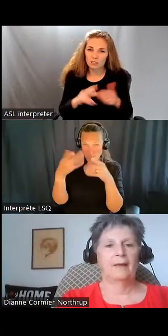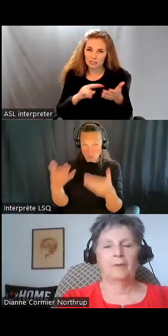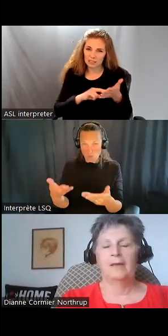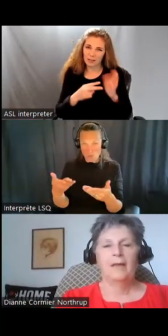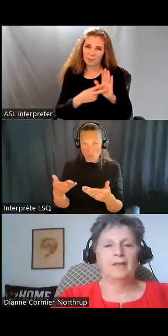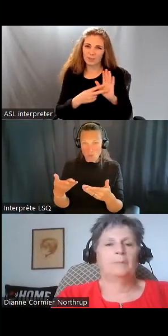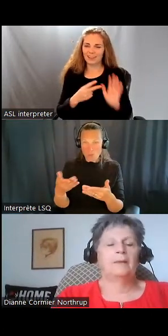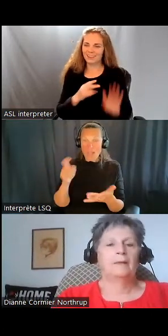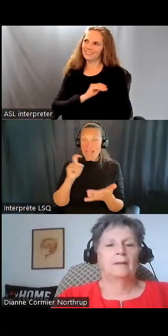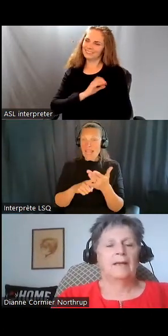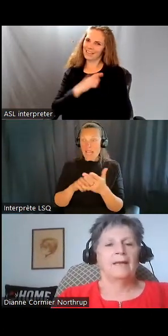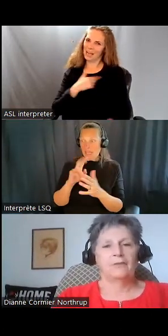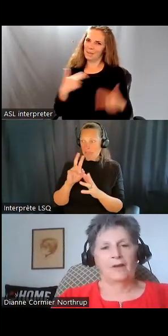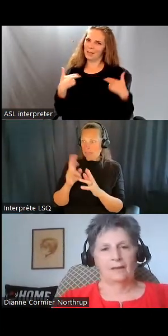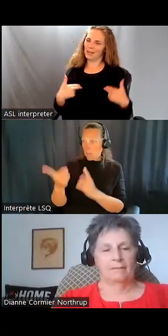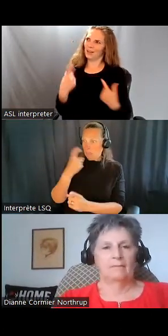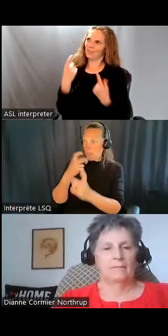c'est'être classé